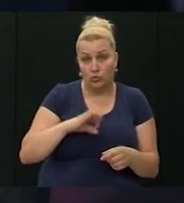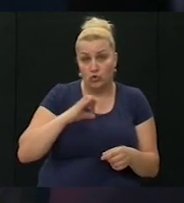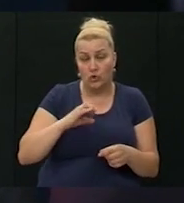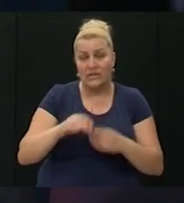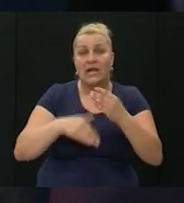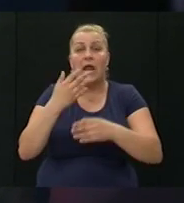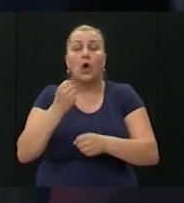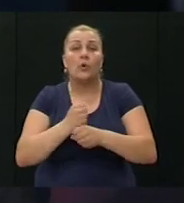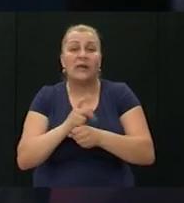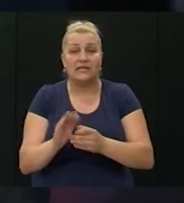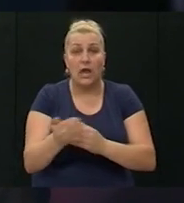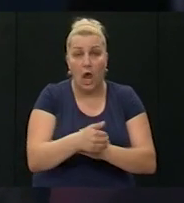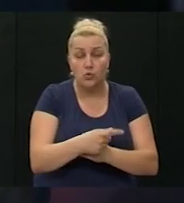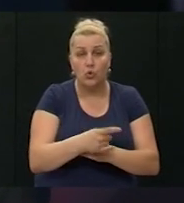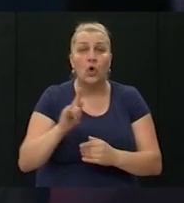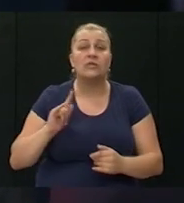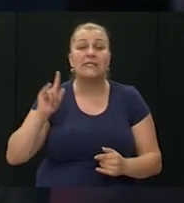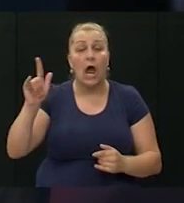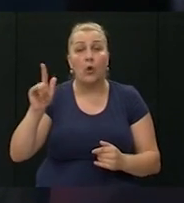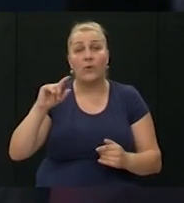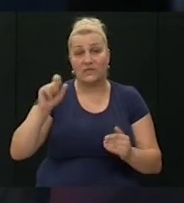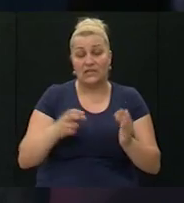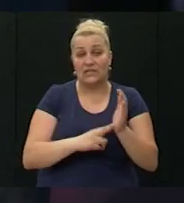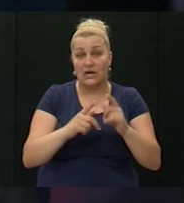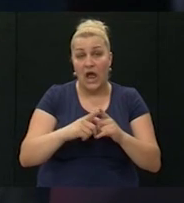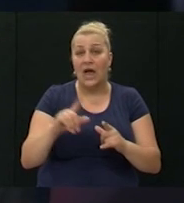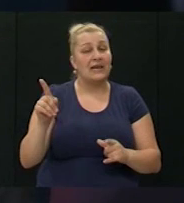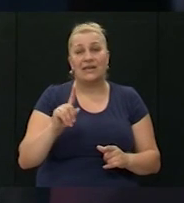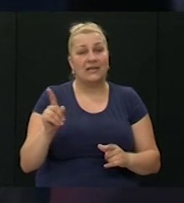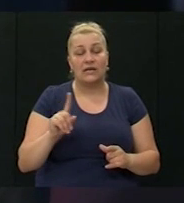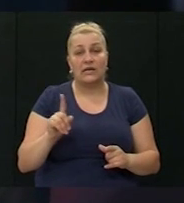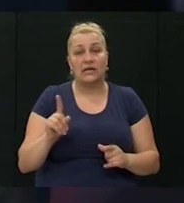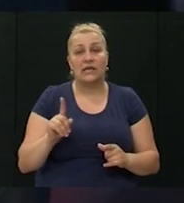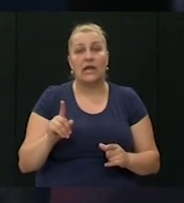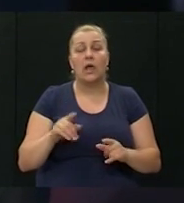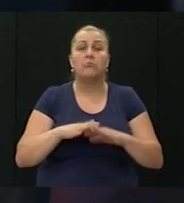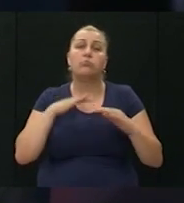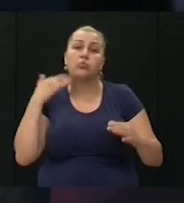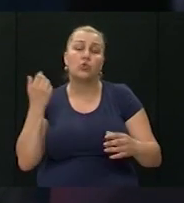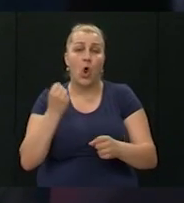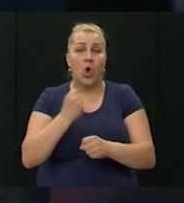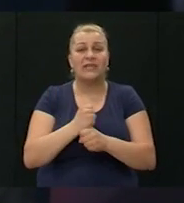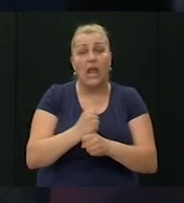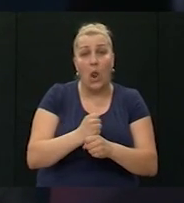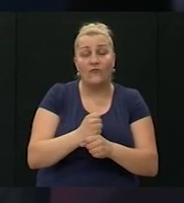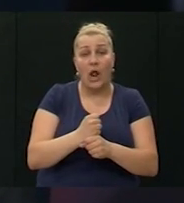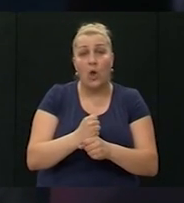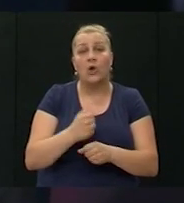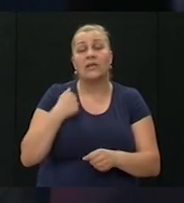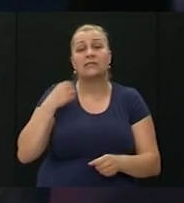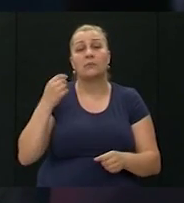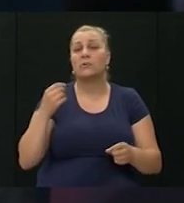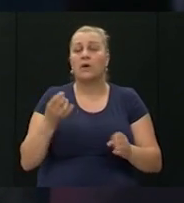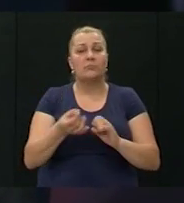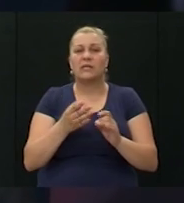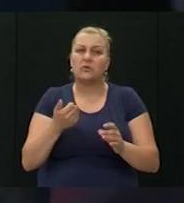operacija na jugu zakoplovstvo tadašnje INA nije nije toliko djelovalo intenzivno tako da sam